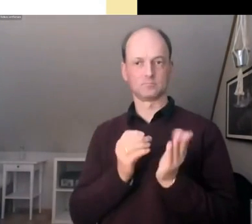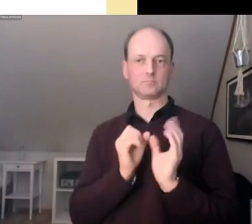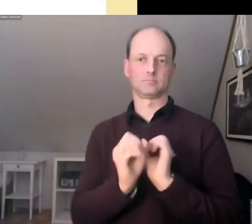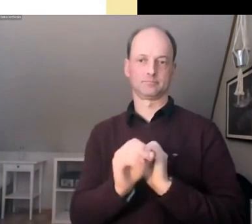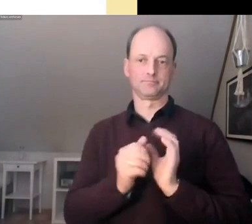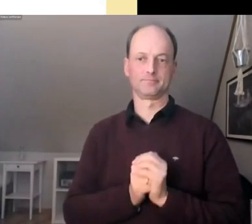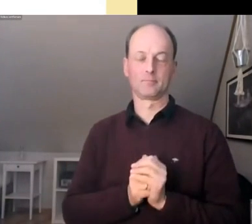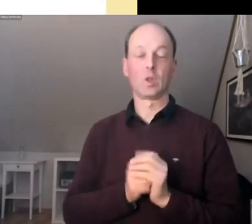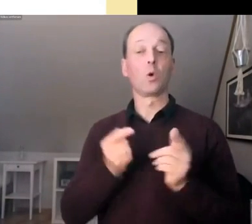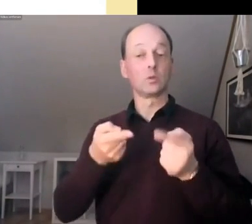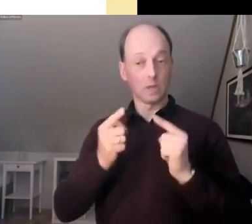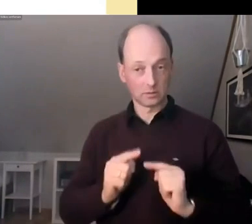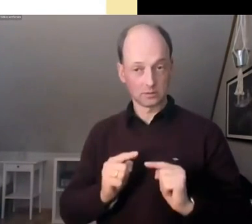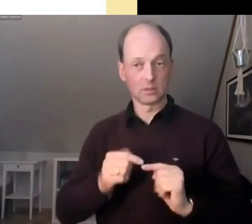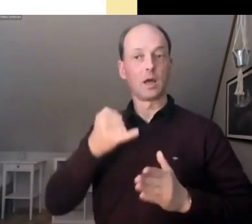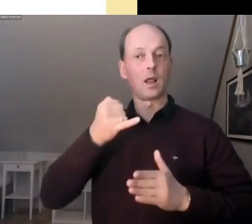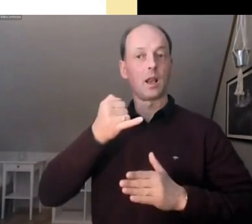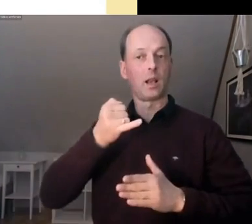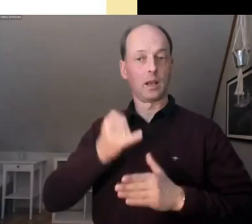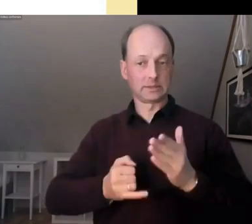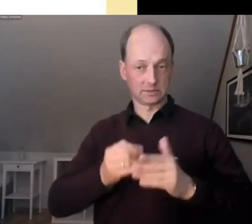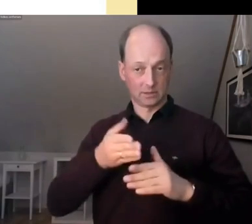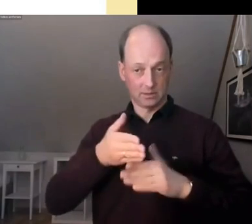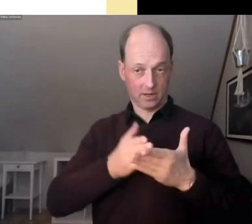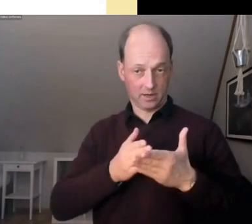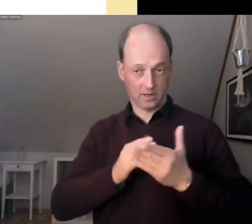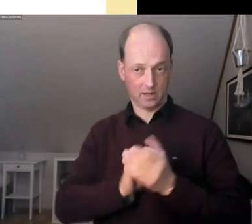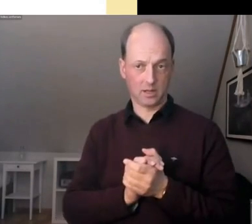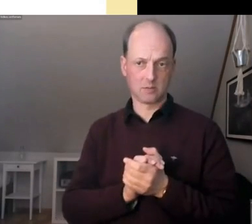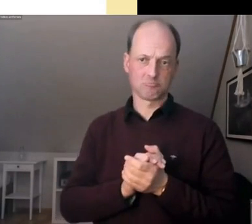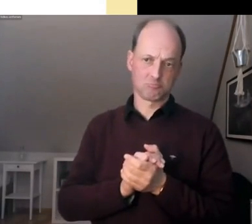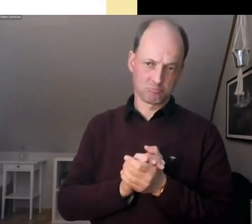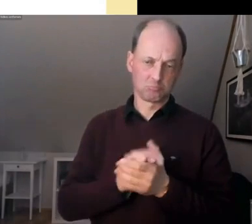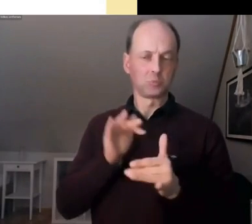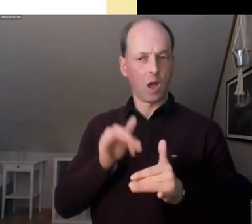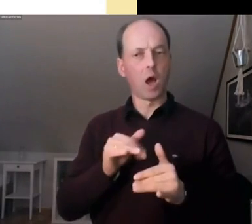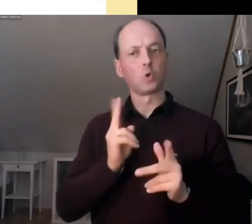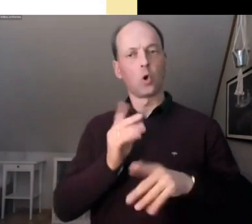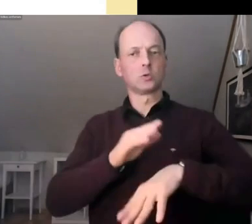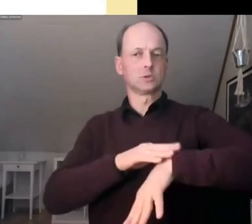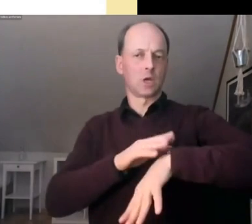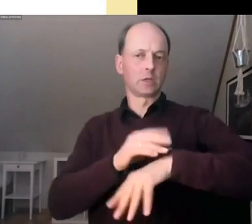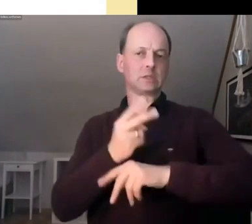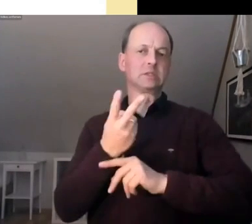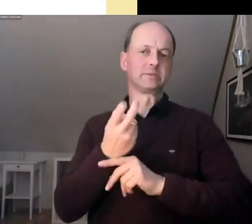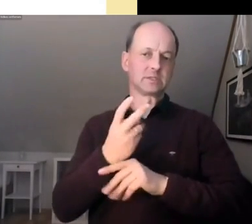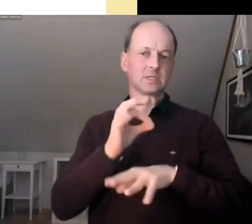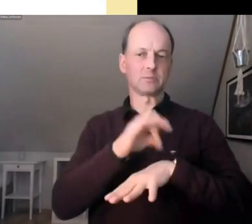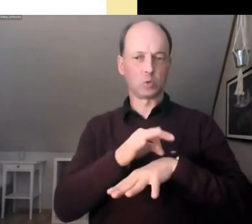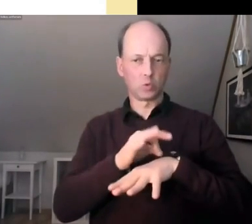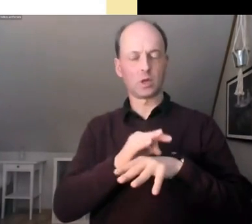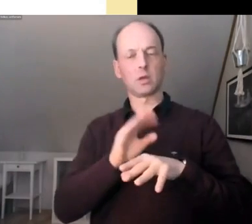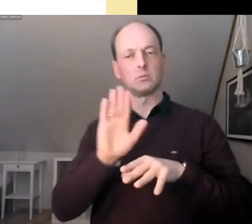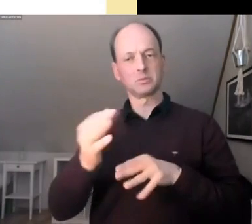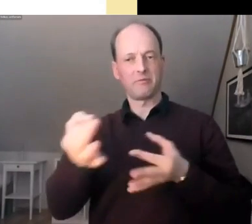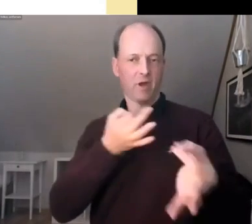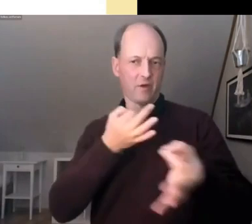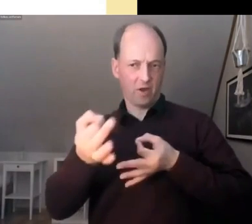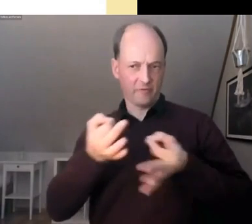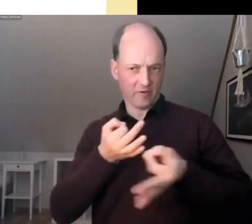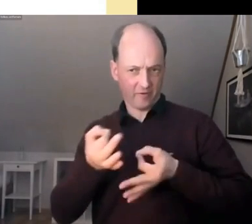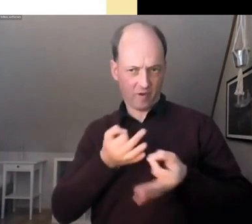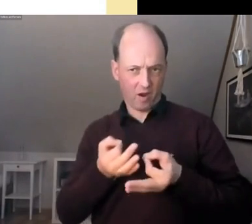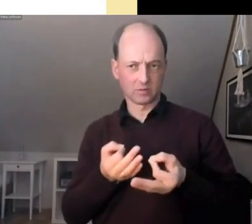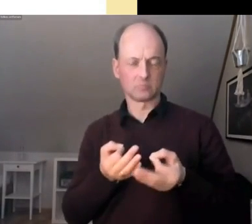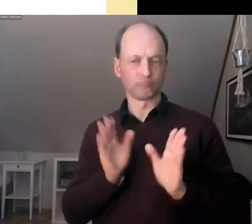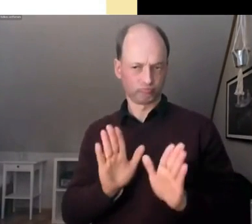letzte Teil, danach haben wir noch circa 20 Minuten für Fragen, Rückfragen von euch reserviert. Deshalb hier auch nochmal